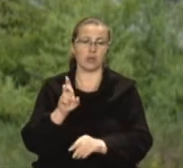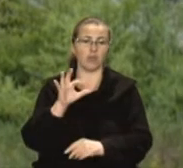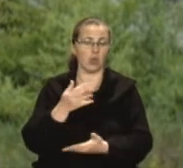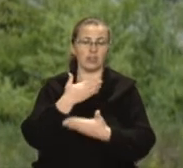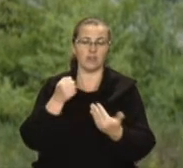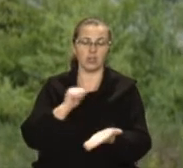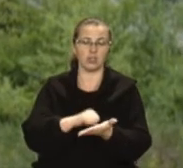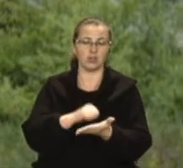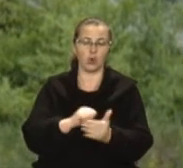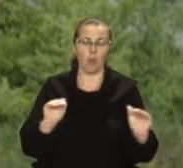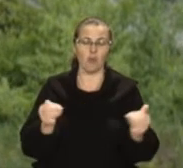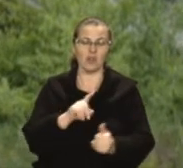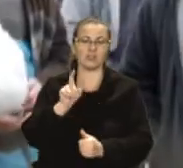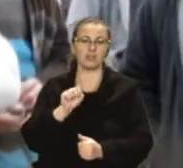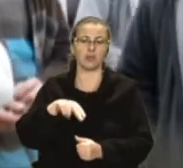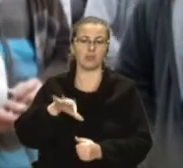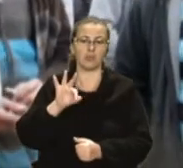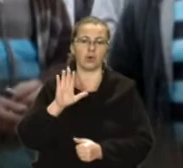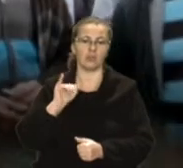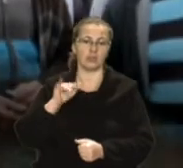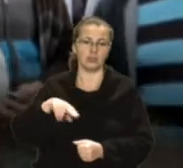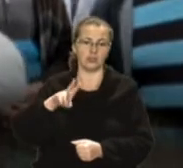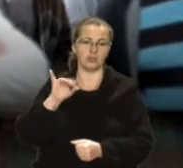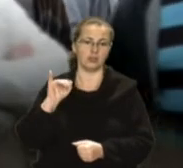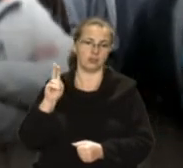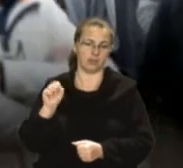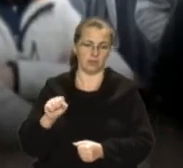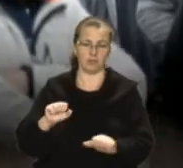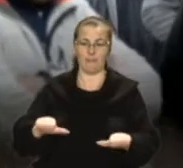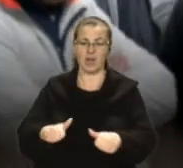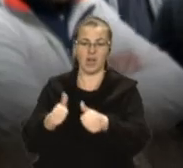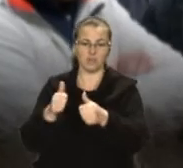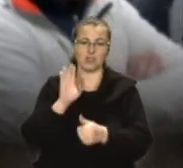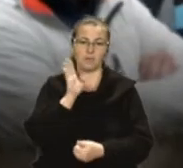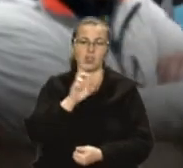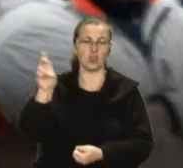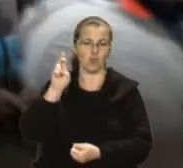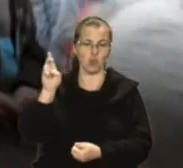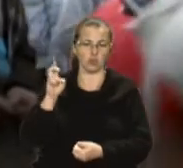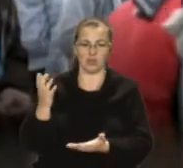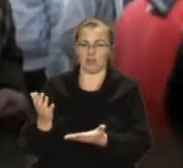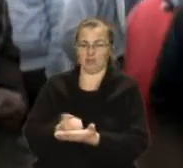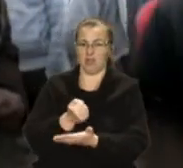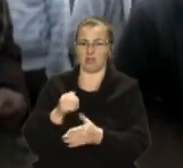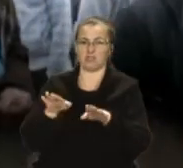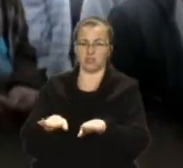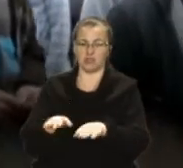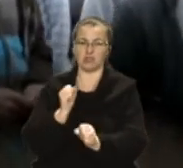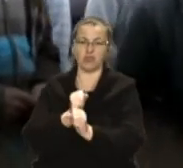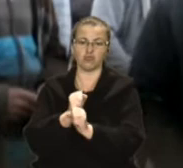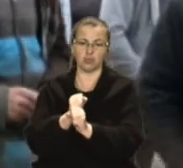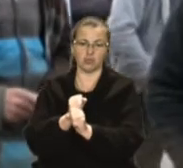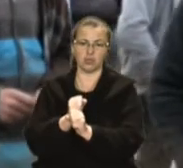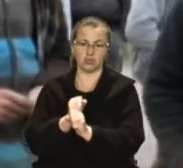задокументованих меж заповідника. Пам'ятник матір Божої. Знайшли місце, зробили,